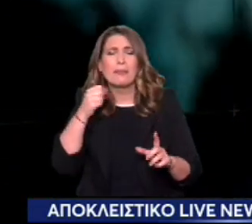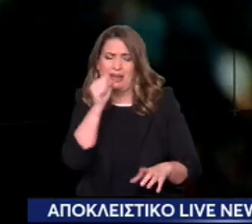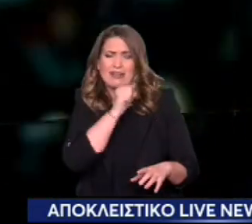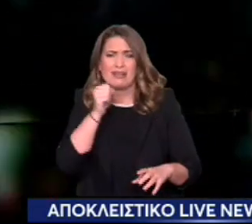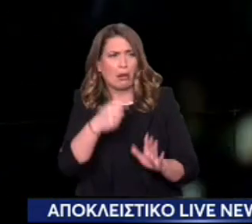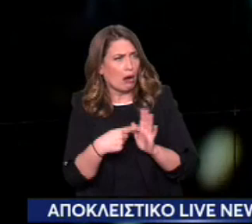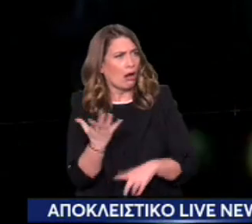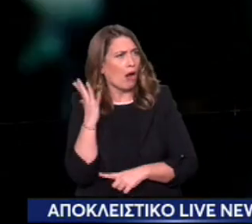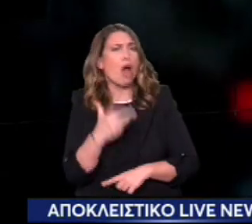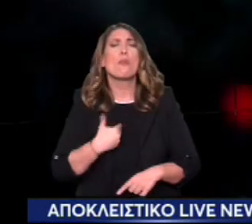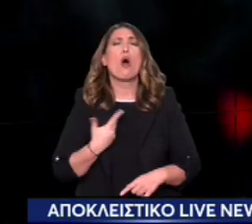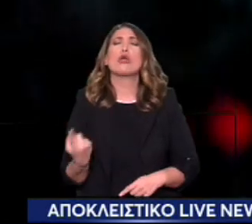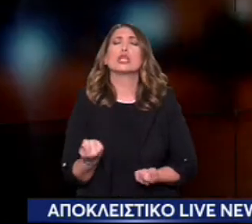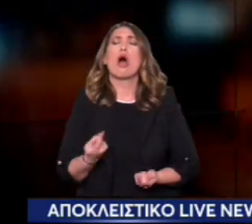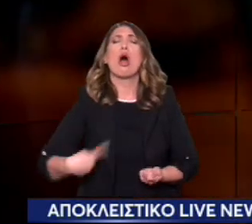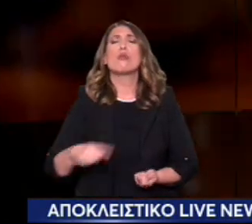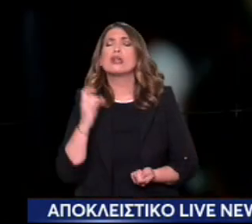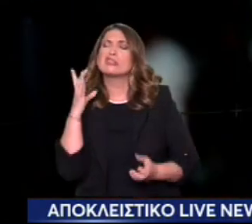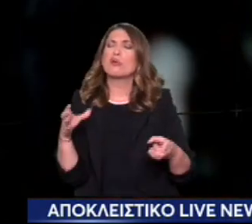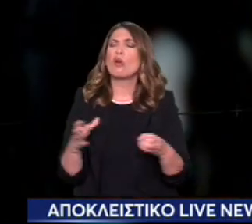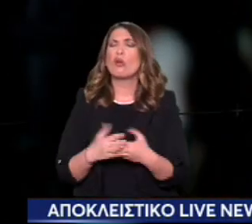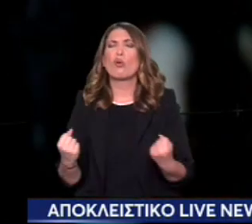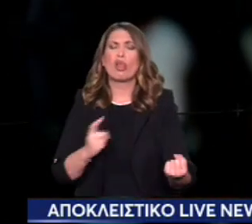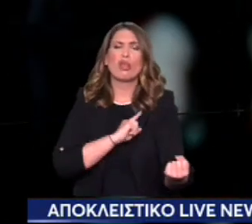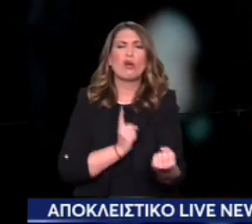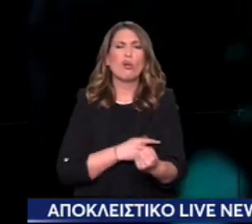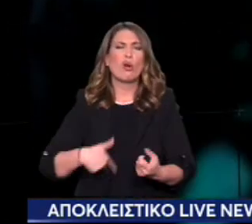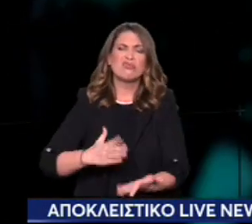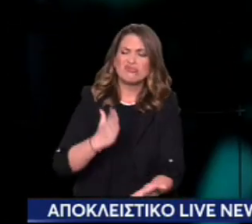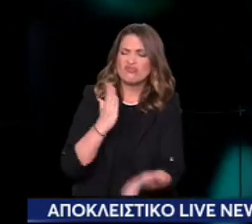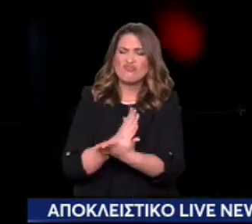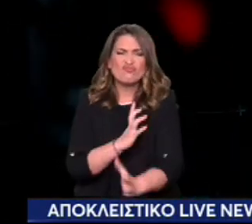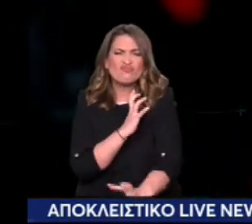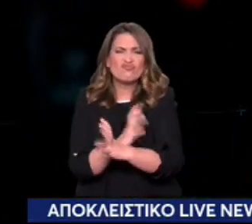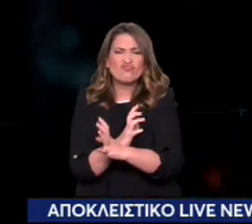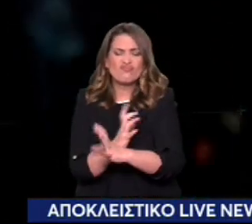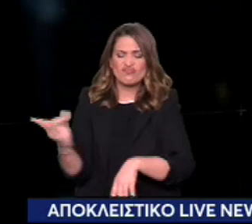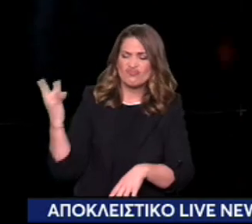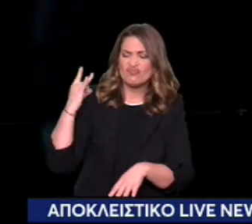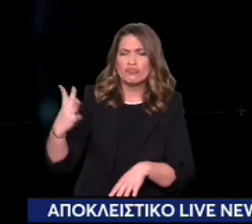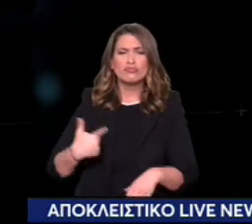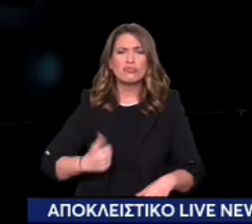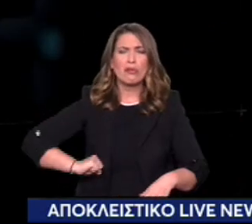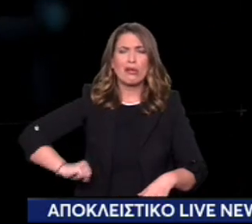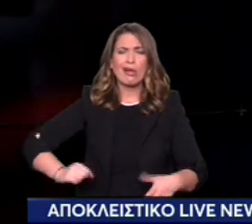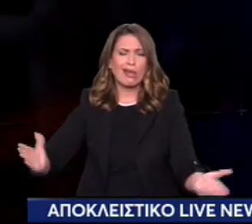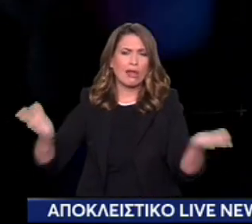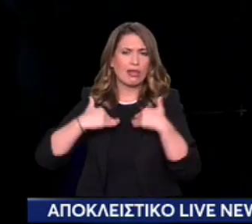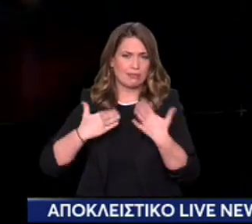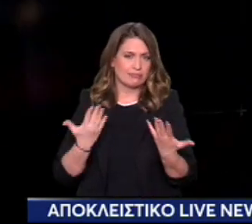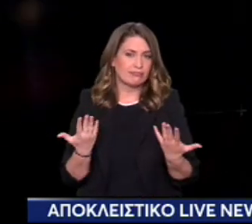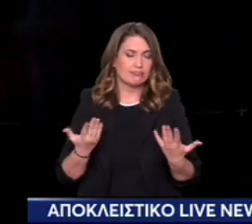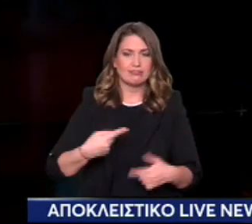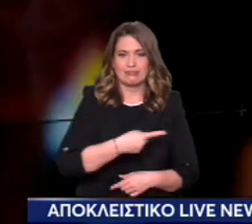επικινδυνότητά της, το πόσο αποφασισμένοι είναι και προφανώς αυτά τα δείχνουν στους καταστηματάρχες